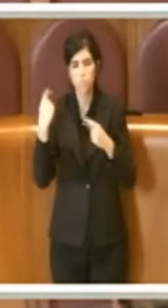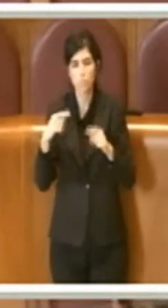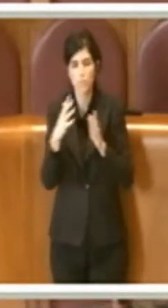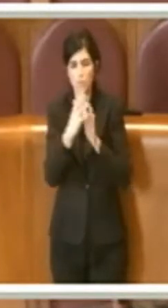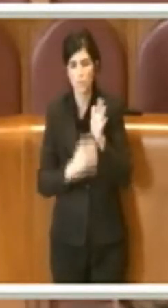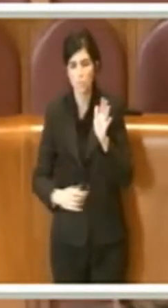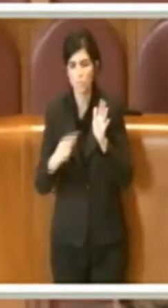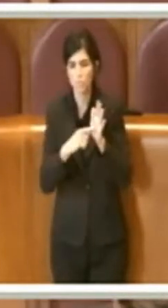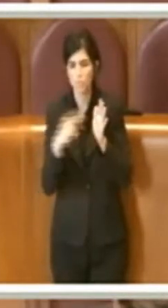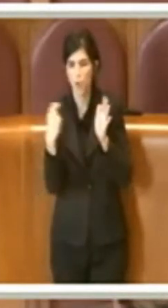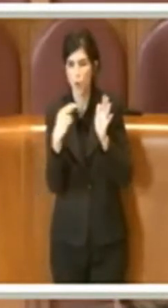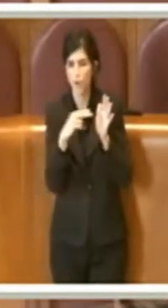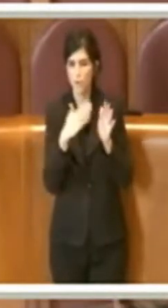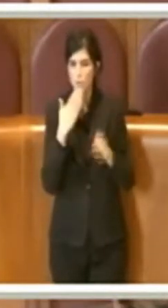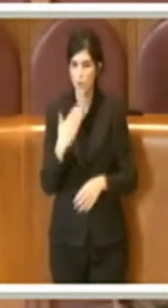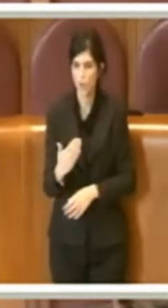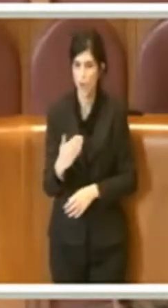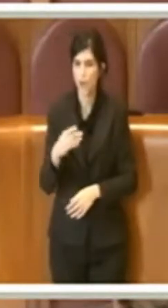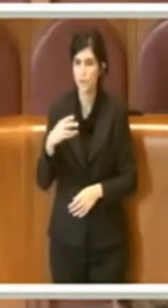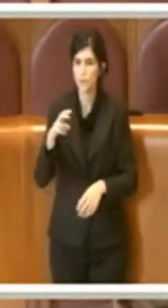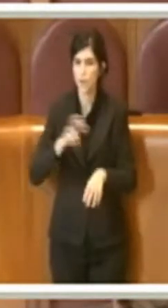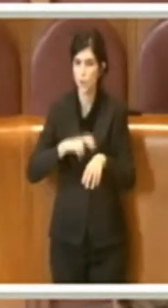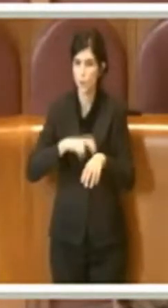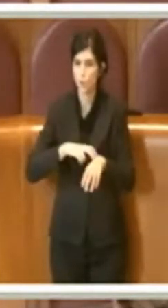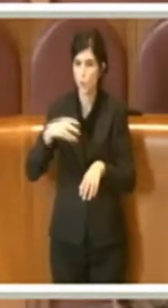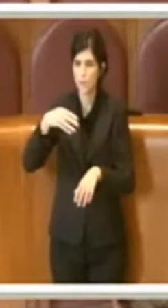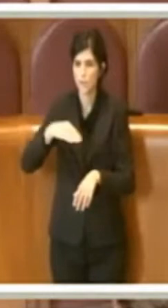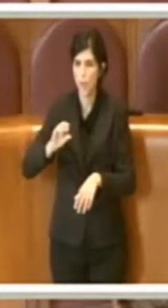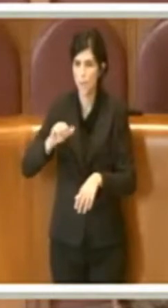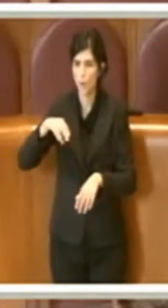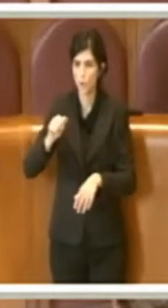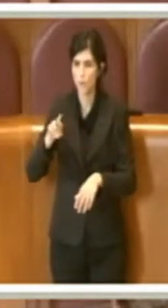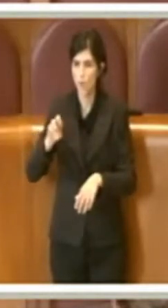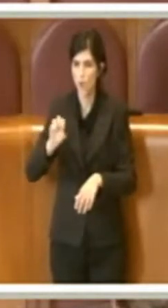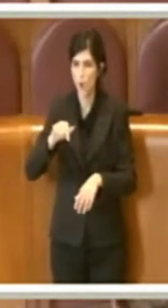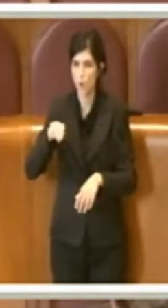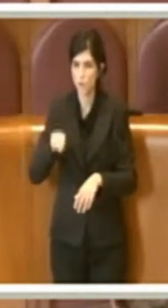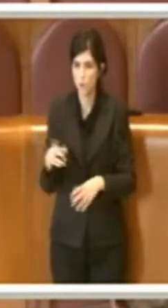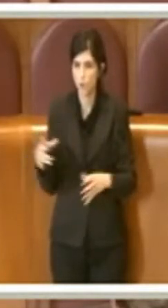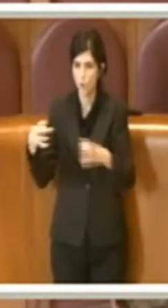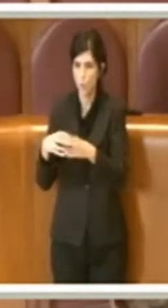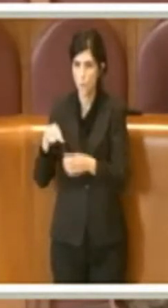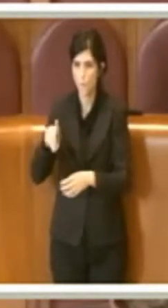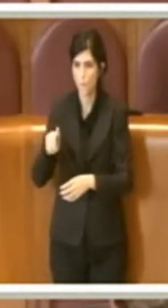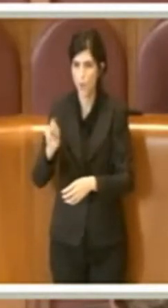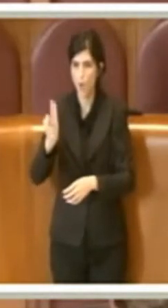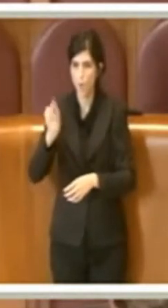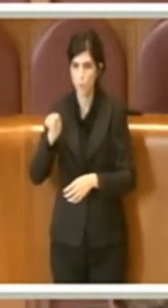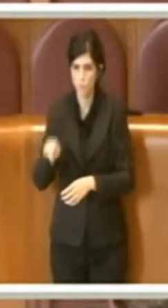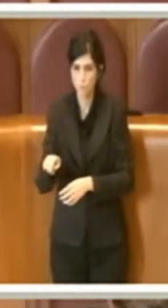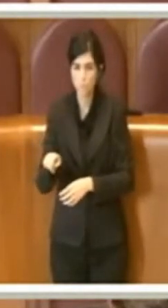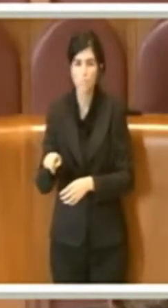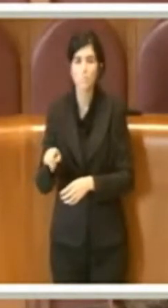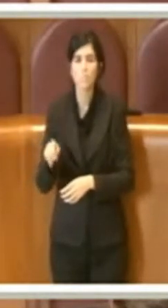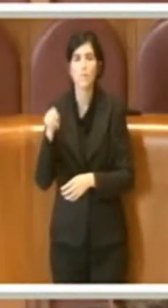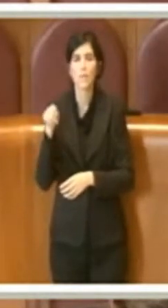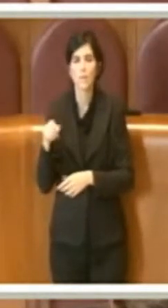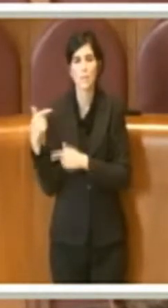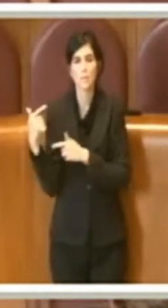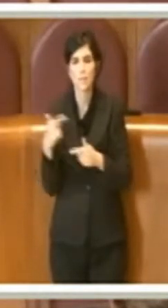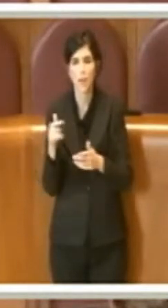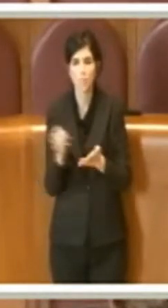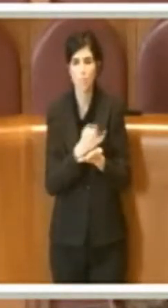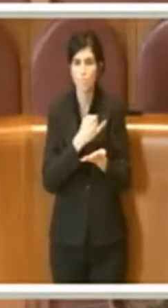il quale ringrazio sia la dottoressa Monterosso del PAU che ha fornito in modo dettagliato la